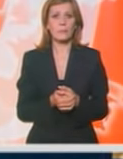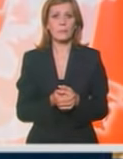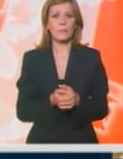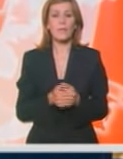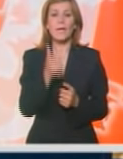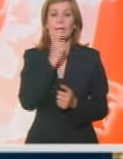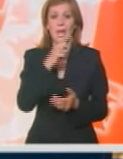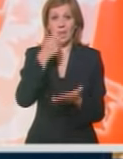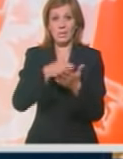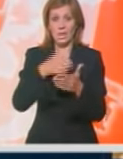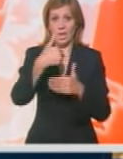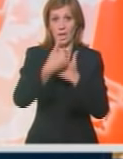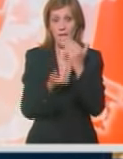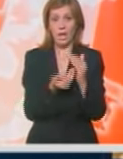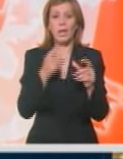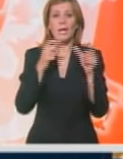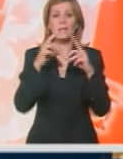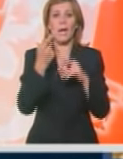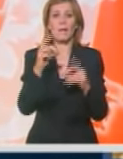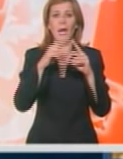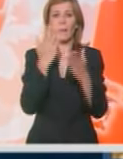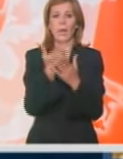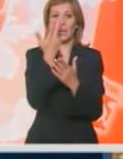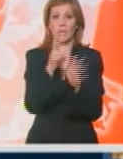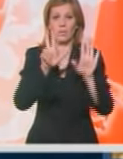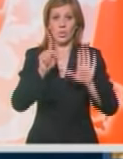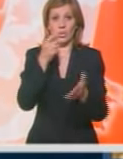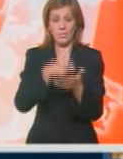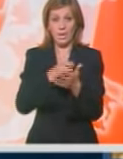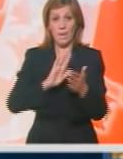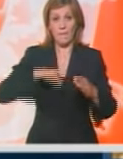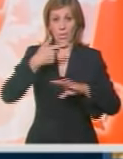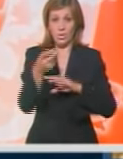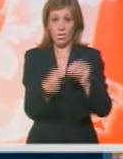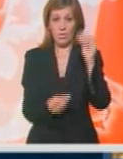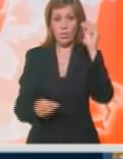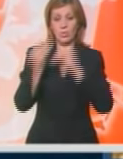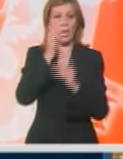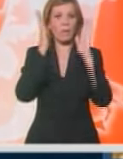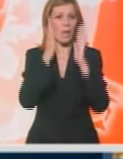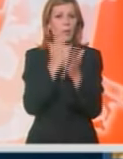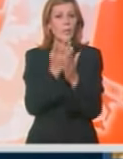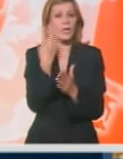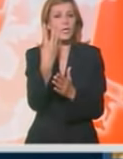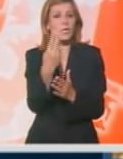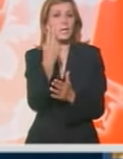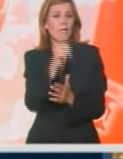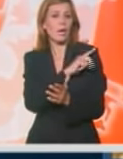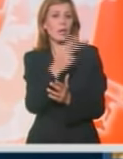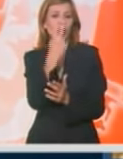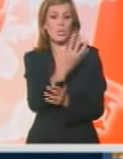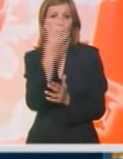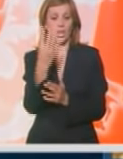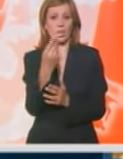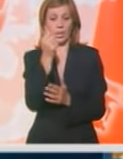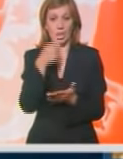Stara cena hleba Sava u prodavnicama je bila 38 dinara, a posle ovog poskupljenja verujem da će biti između 42 i 44